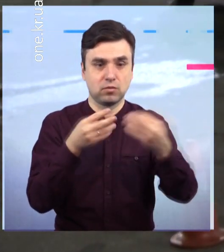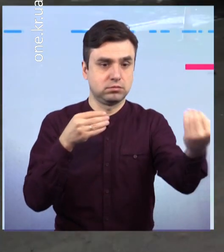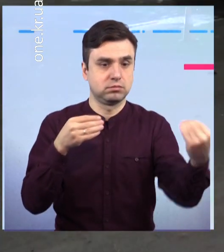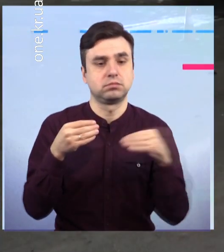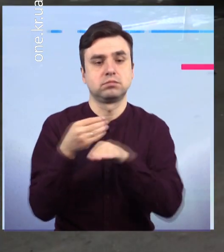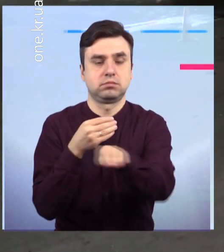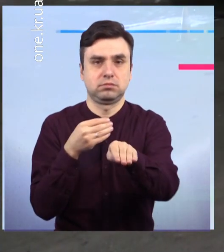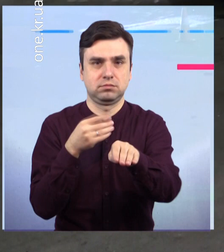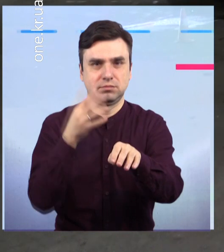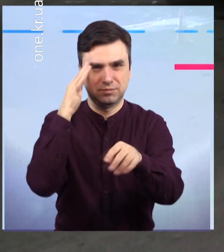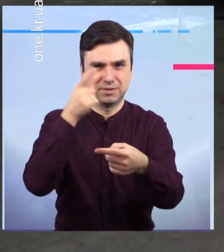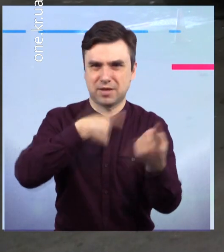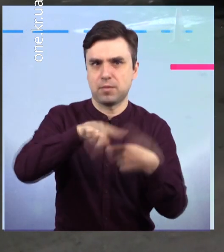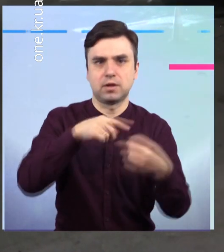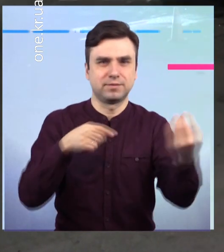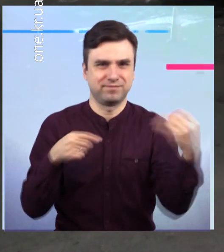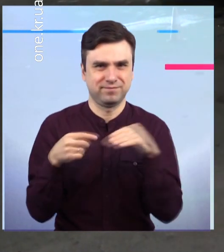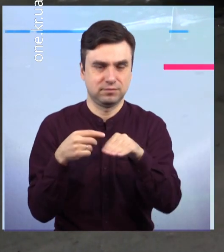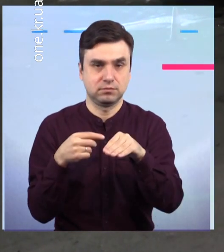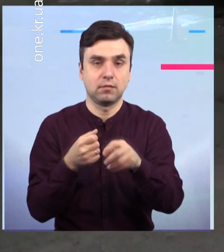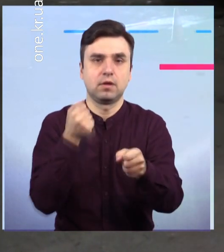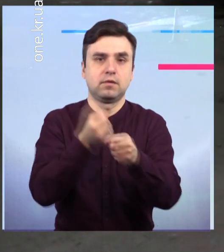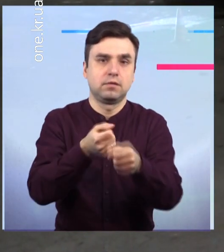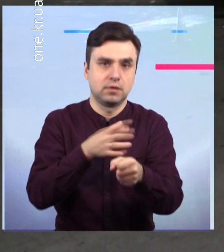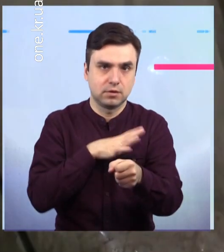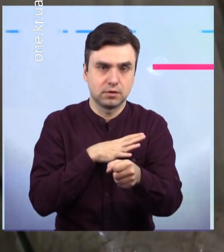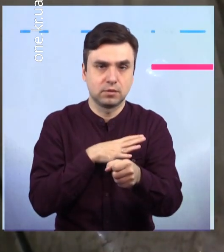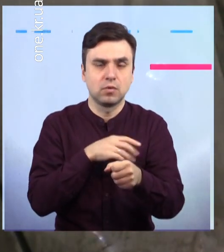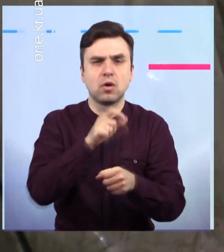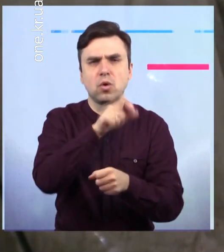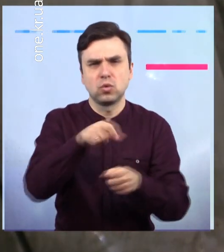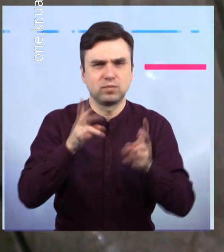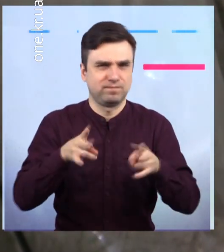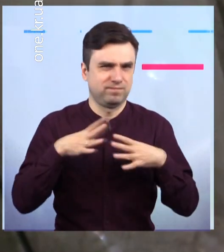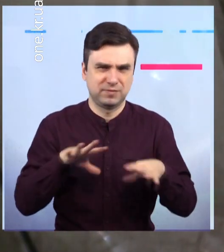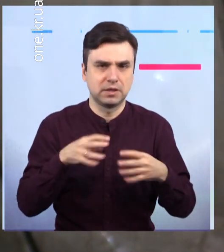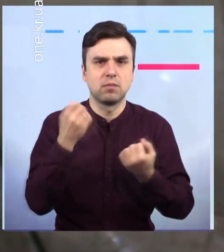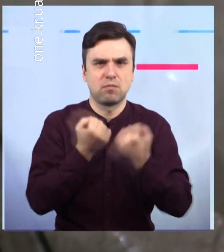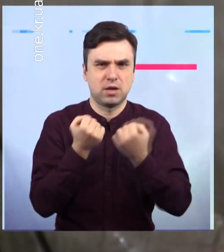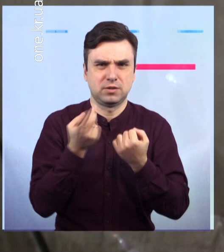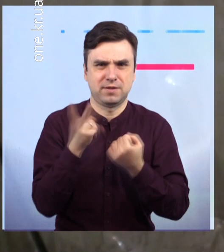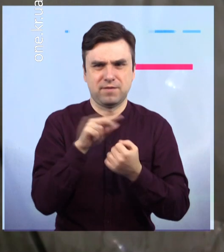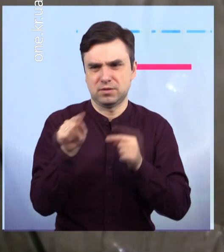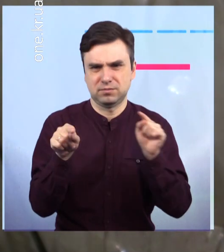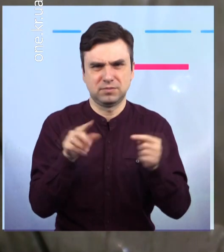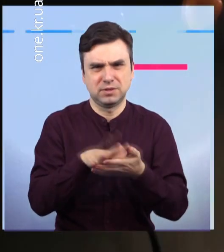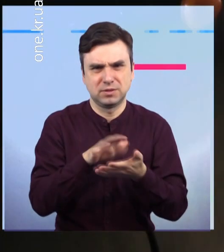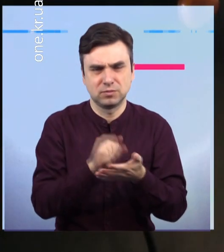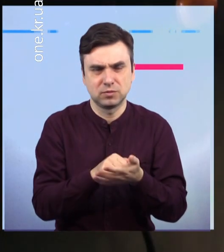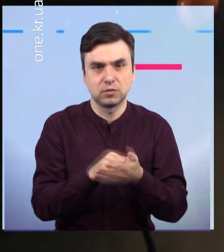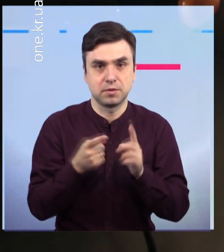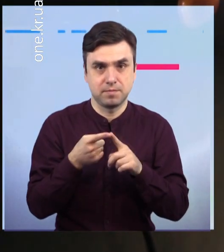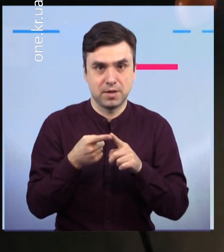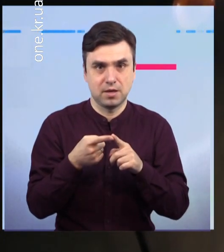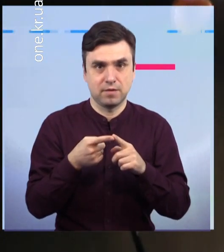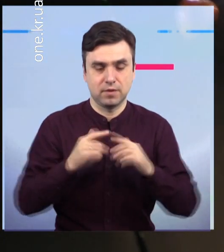Костенка автівки зіштовхнулися. Очевидці розповідають, що начебто керманич Део хотів проїхати на забороняючий сигнал світлофора,